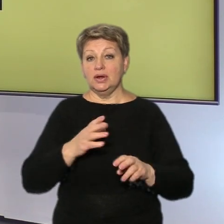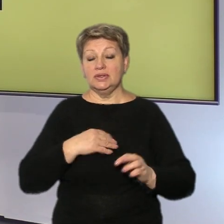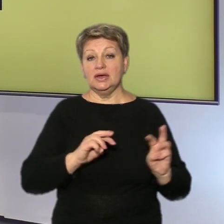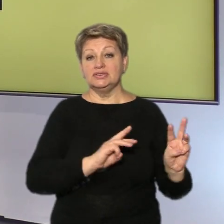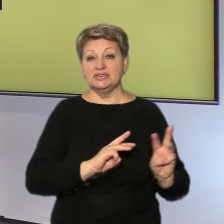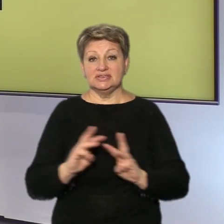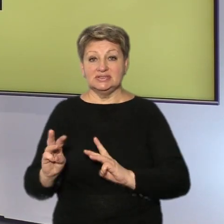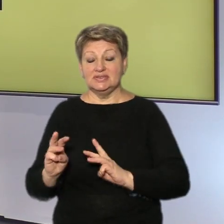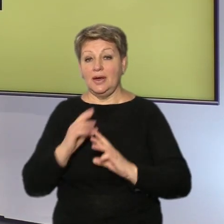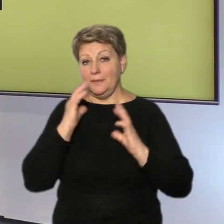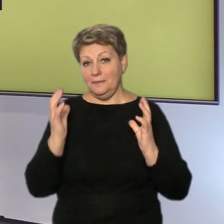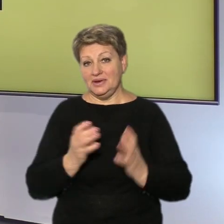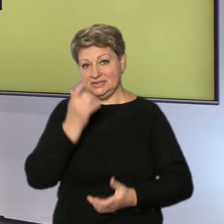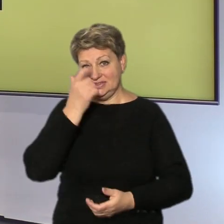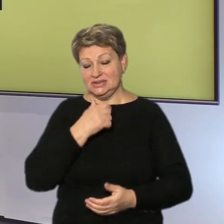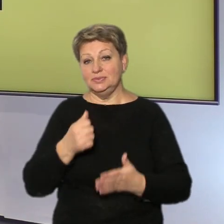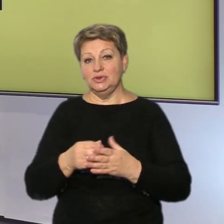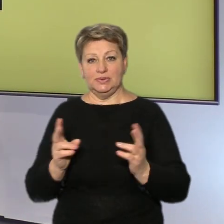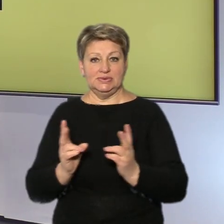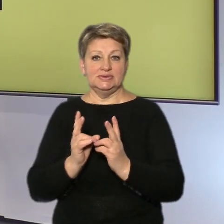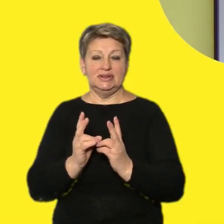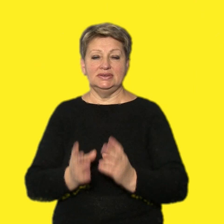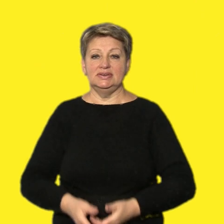та у соцмережах. Бережіть себе і до зустрічі.